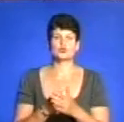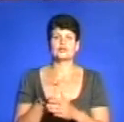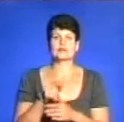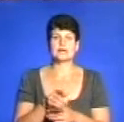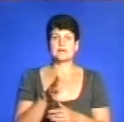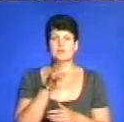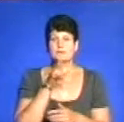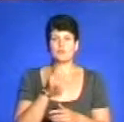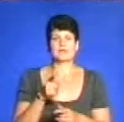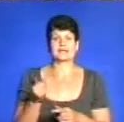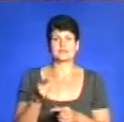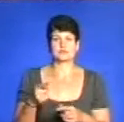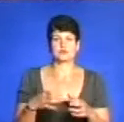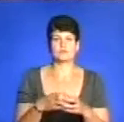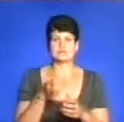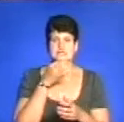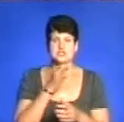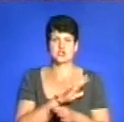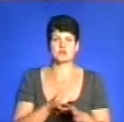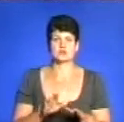тернопільська громада не скаже – запрацювала. Дякую.